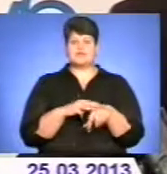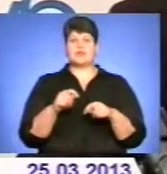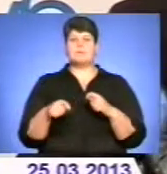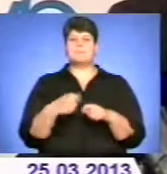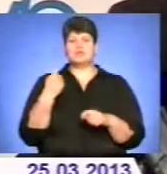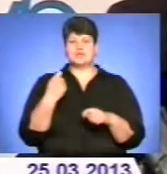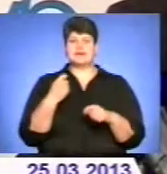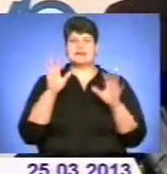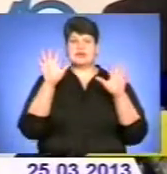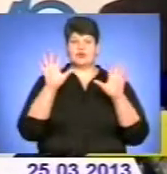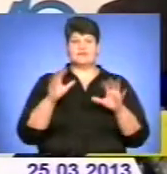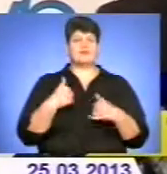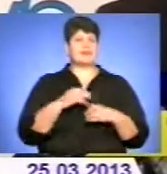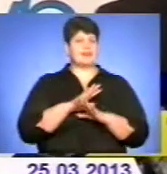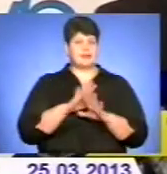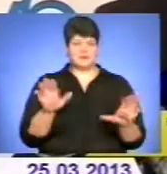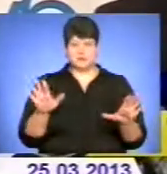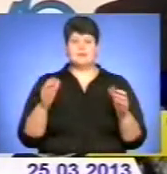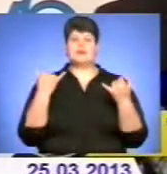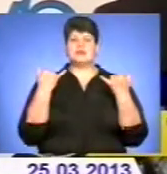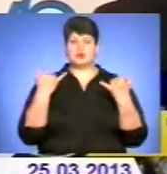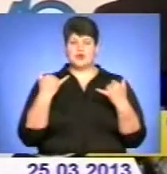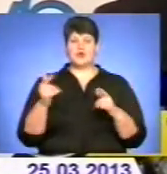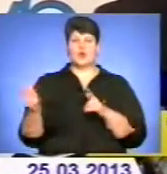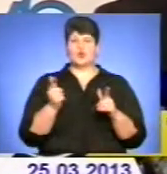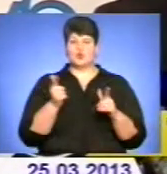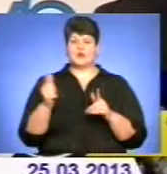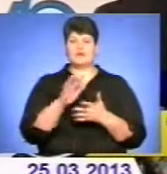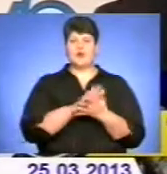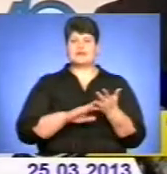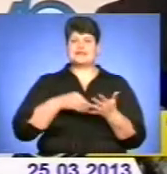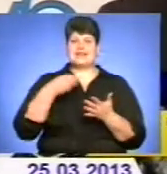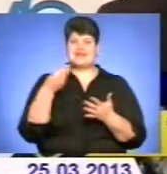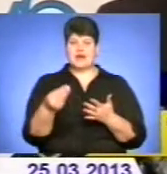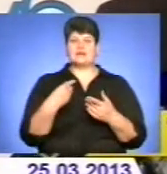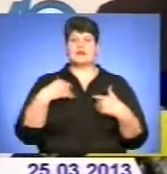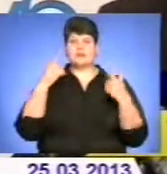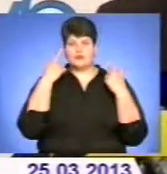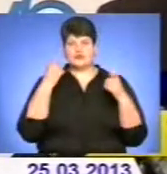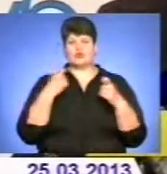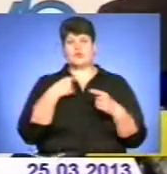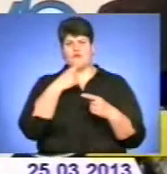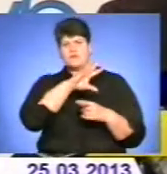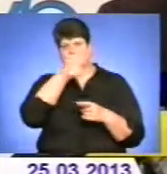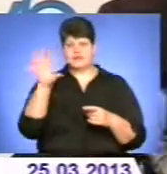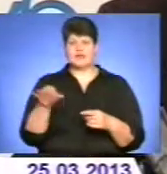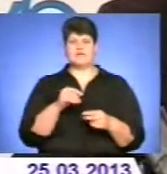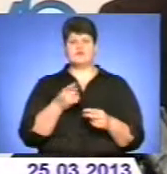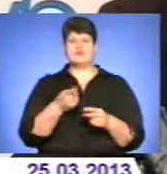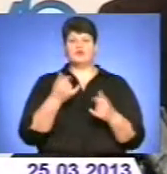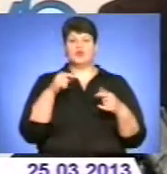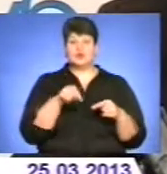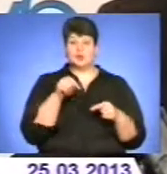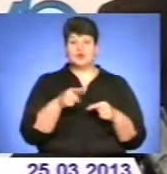законодавство ми не будемо. Ми сьогодні готуємо заявки, ми повідомлення, ми застерігаємо всіх. Тут на